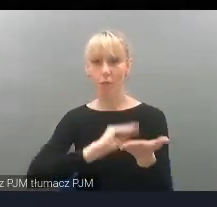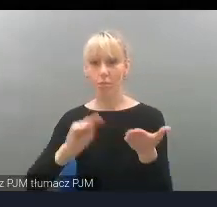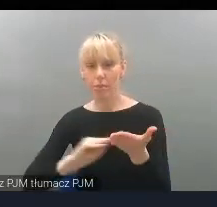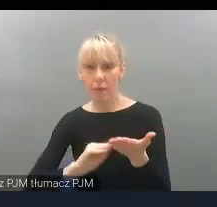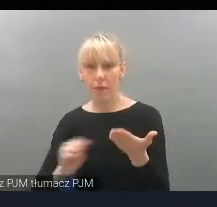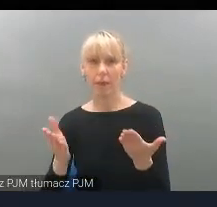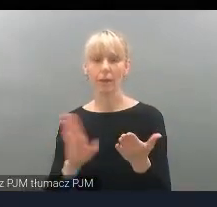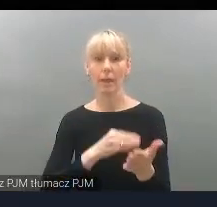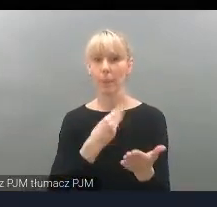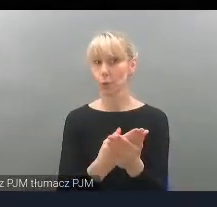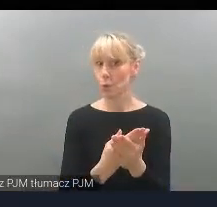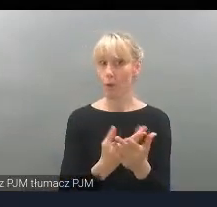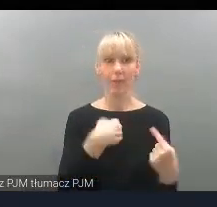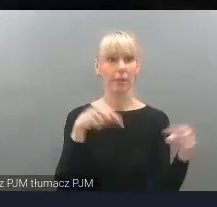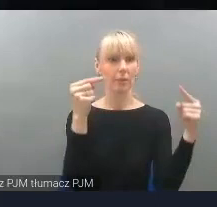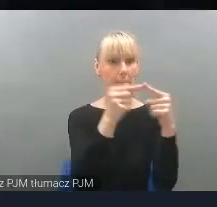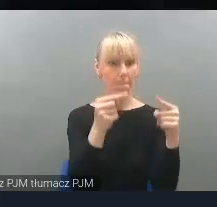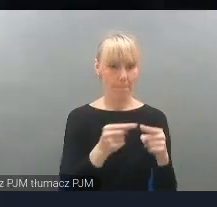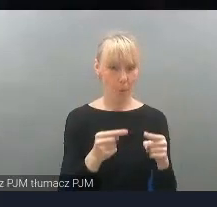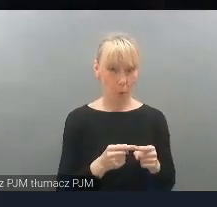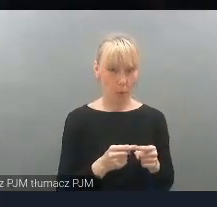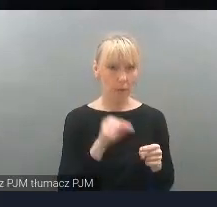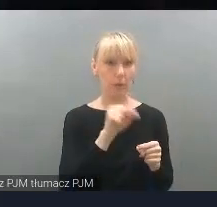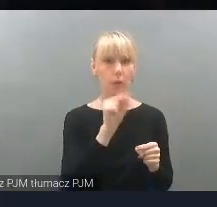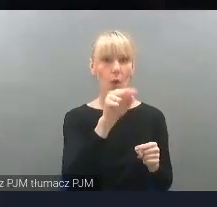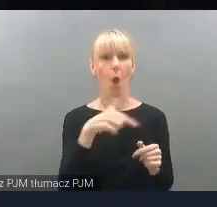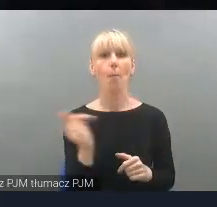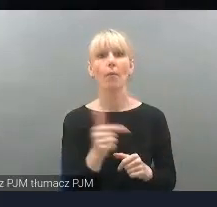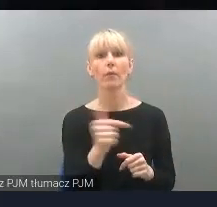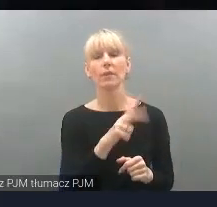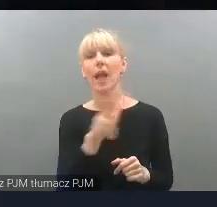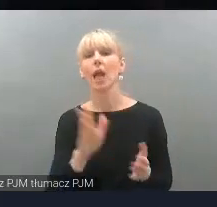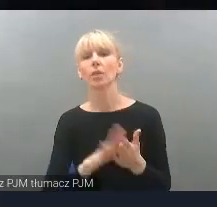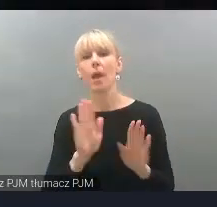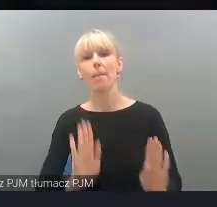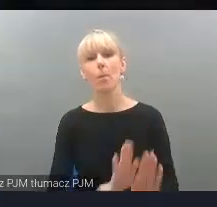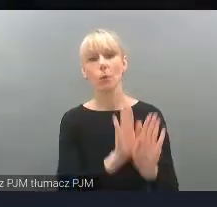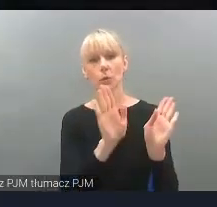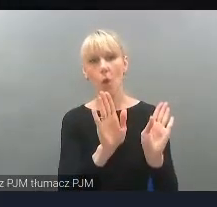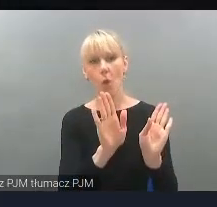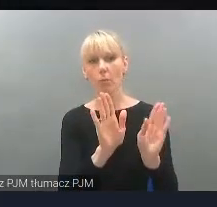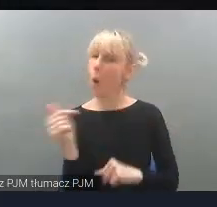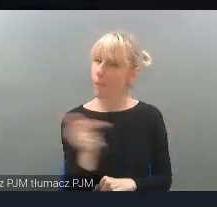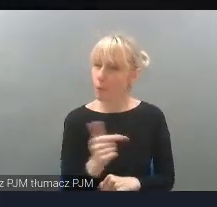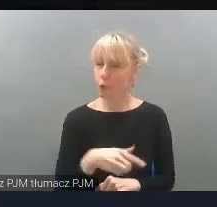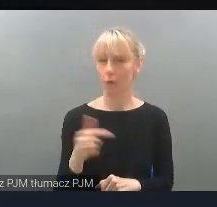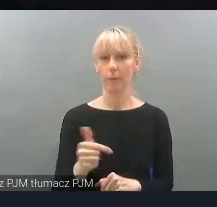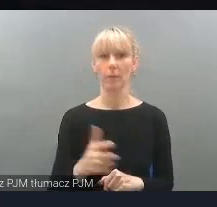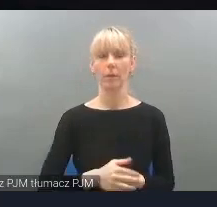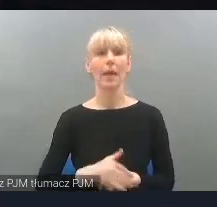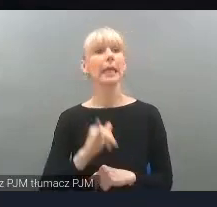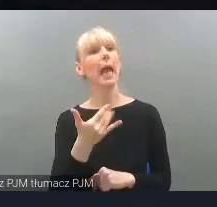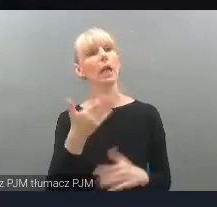punkty, powinny być punkty obowiązkowe każdego muzeum, które pokazują, jak można skorzystać z